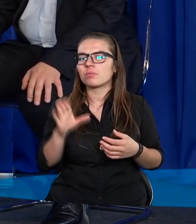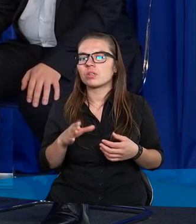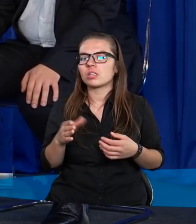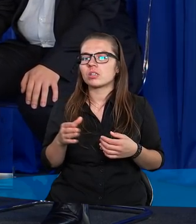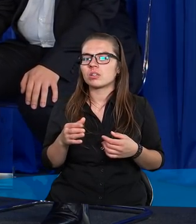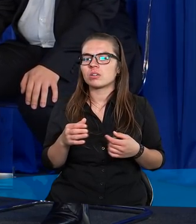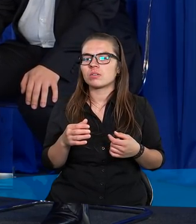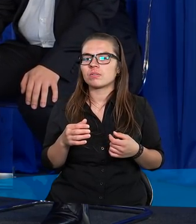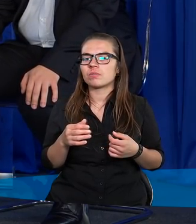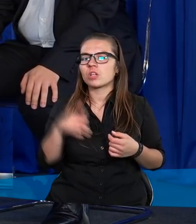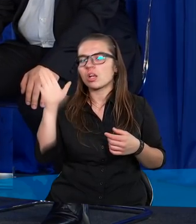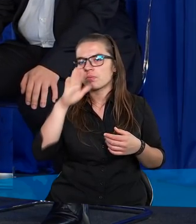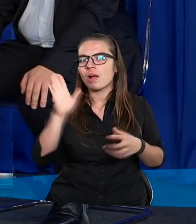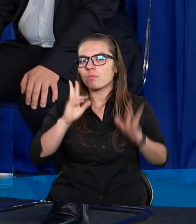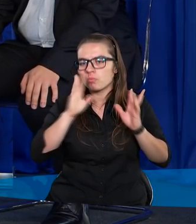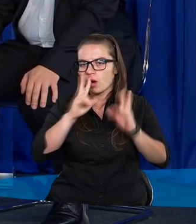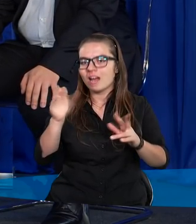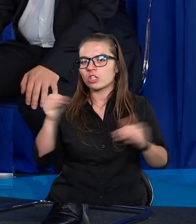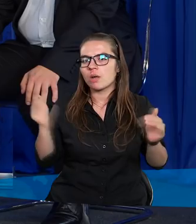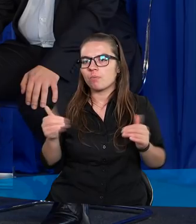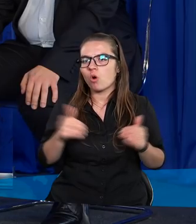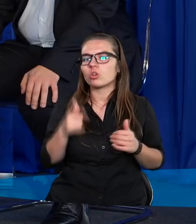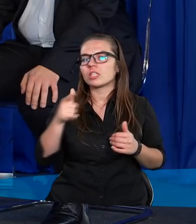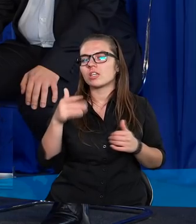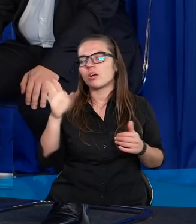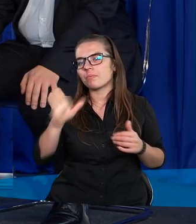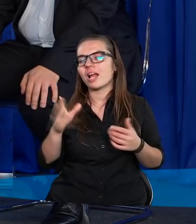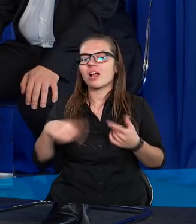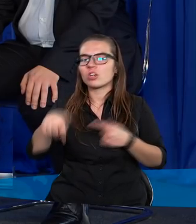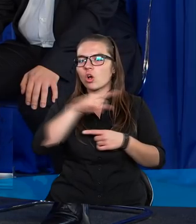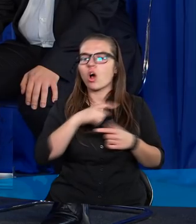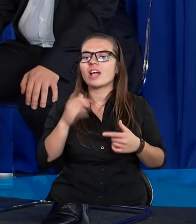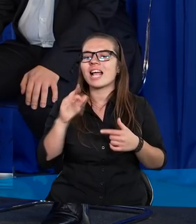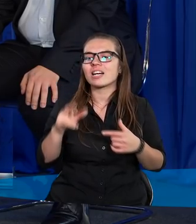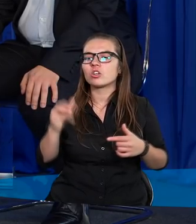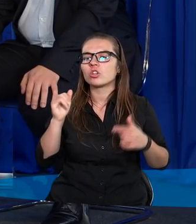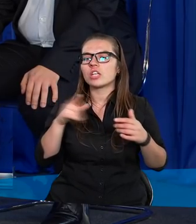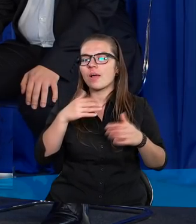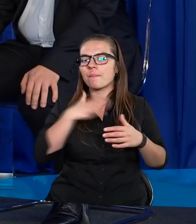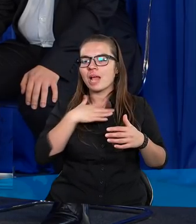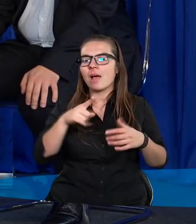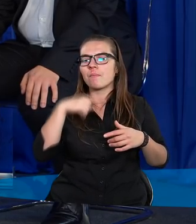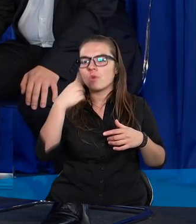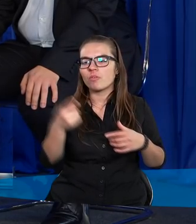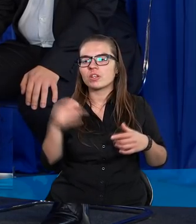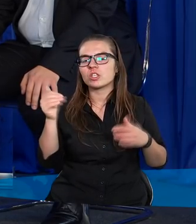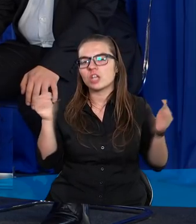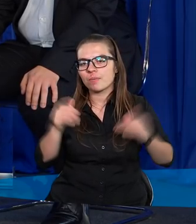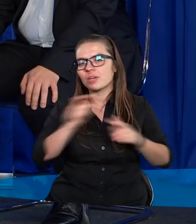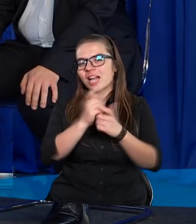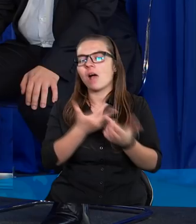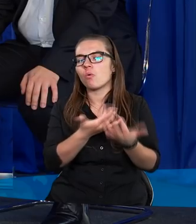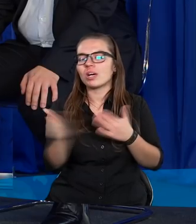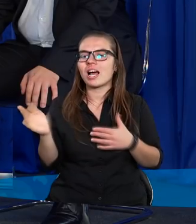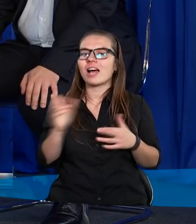Jerycho nawet Pan Bóg pokazał, że może. Może. Oni mieli okrążać Jerycho, a Pan Bóg miał załatwić całą